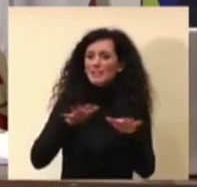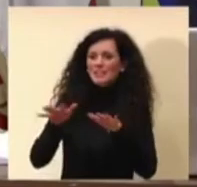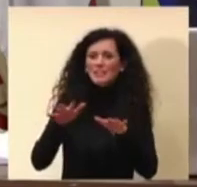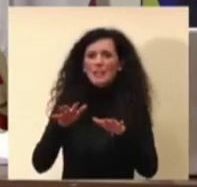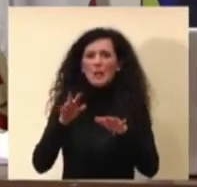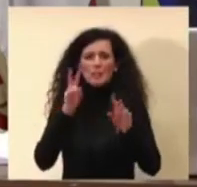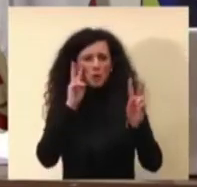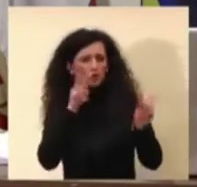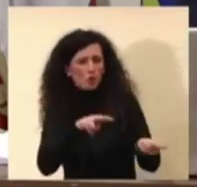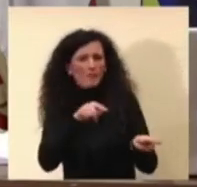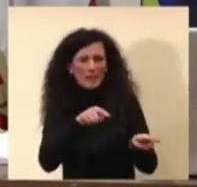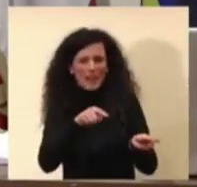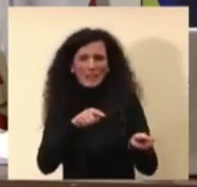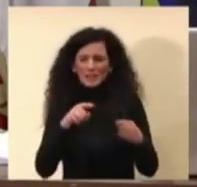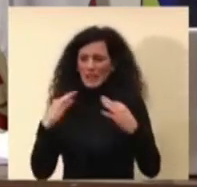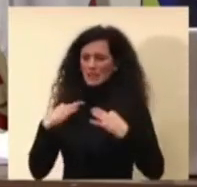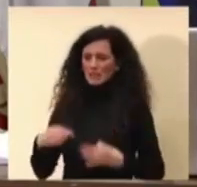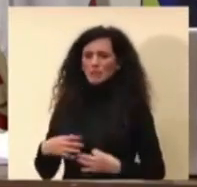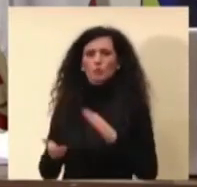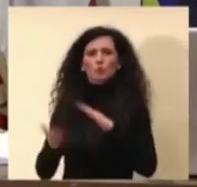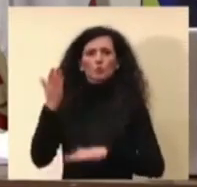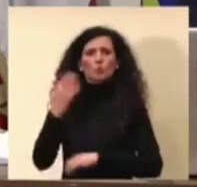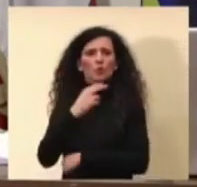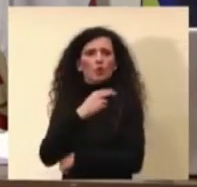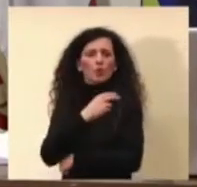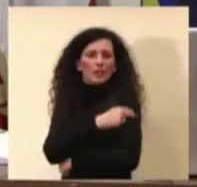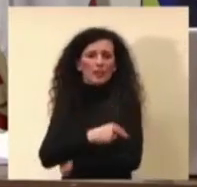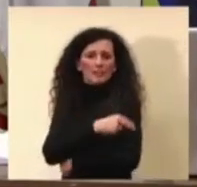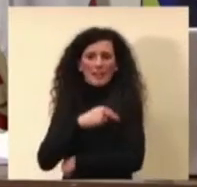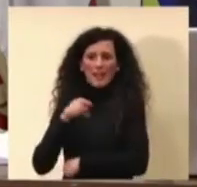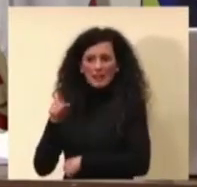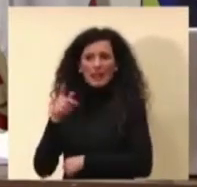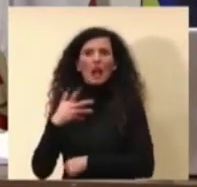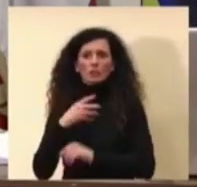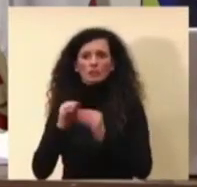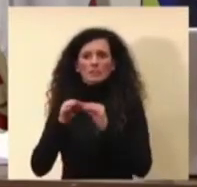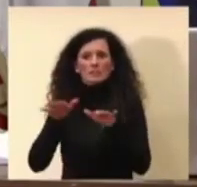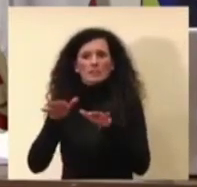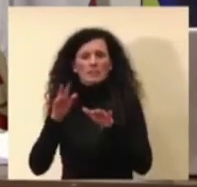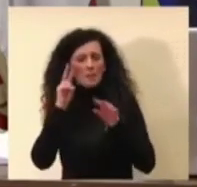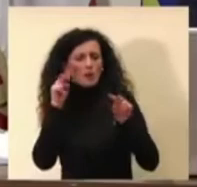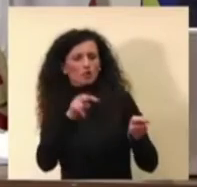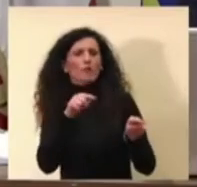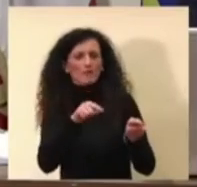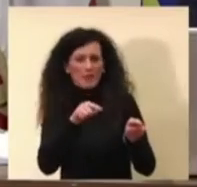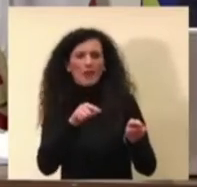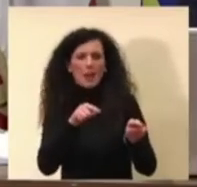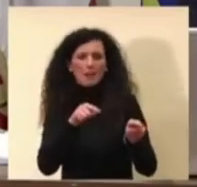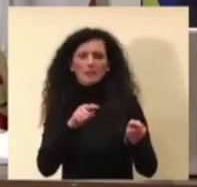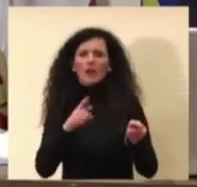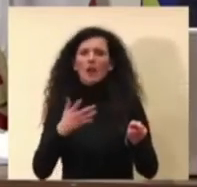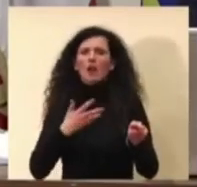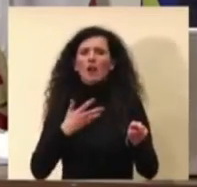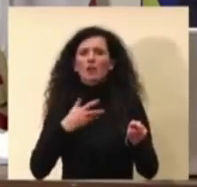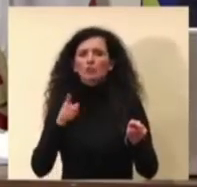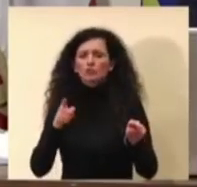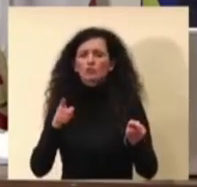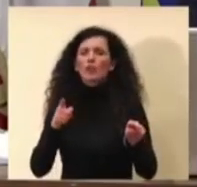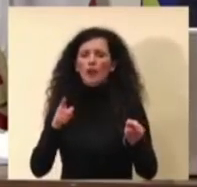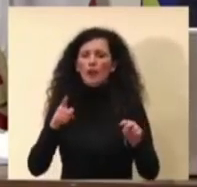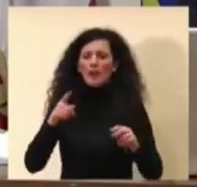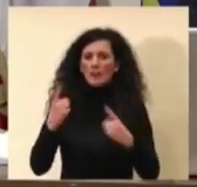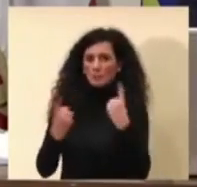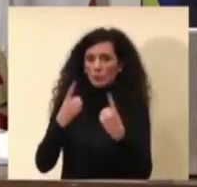piattaforma Istituto Superiore di Sanità, però ci dicono che sostanzialmente abbiamo una stabilizzazione con una controtendenza